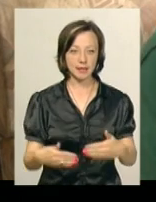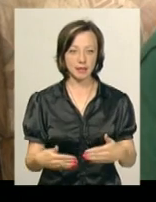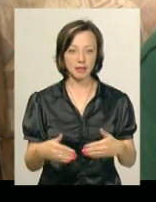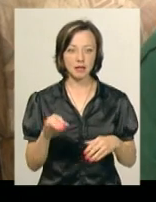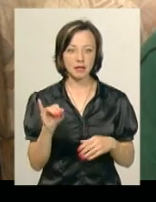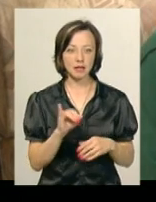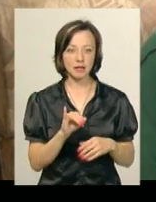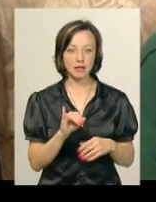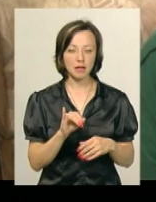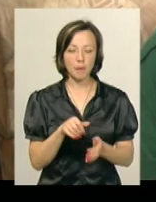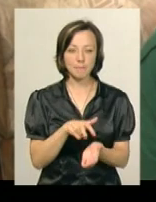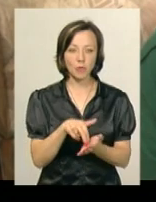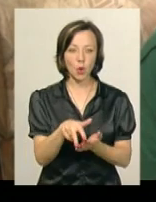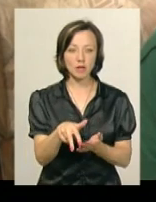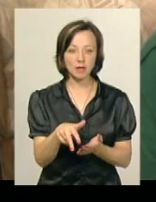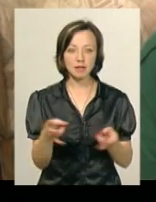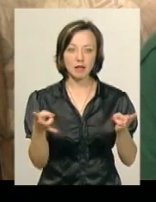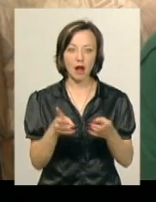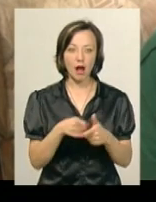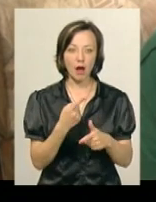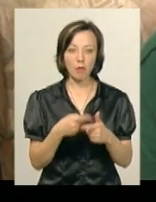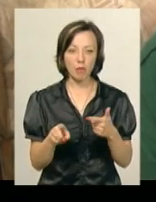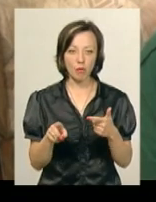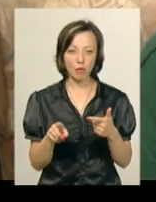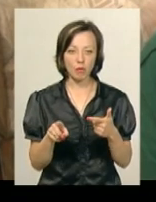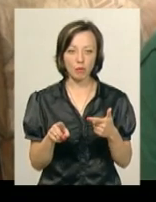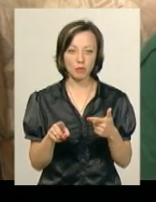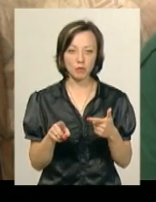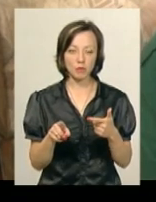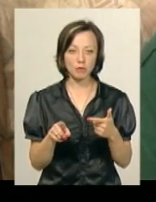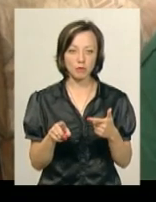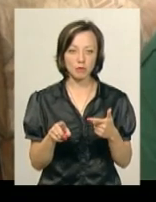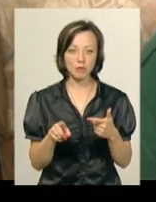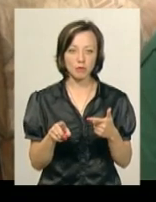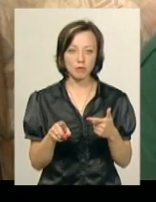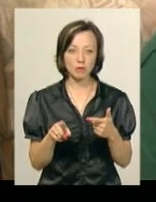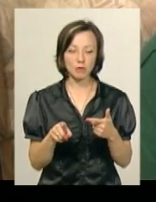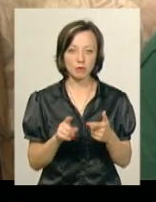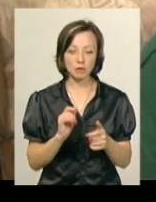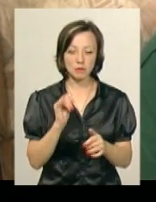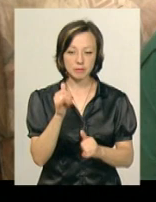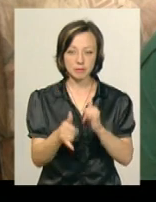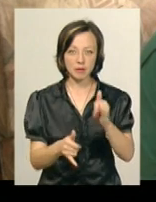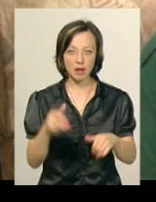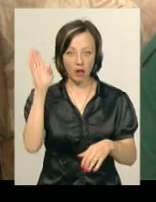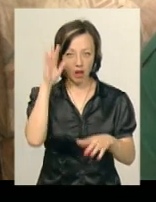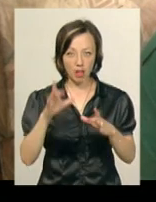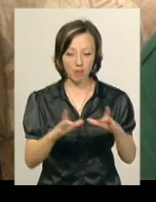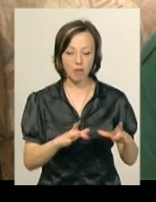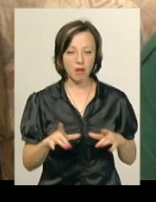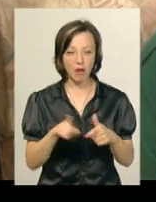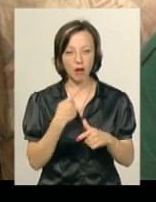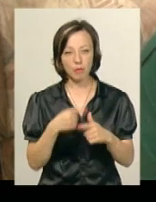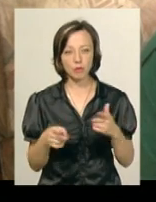треба або йти в колобаню, в калюжуцю, або